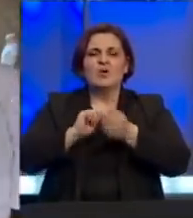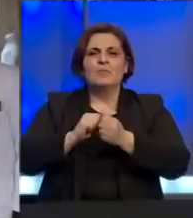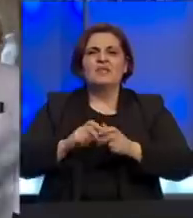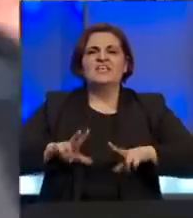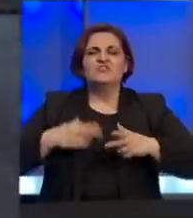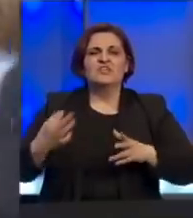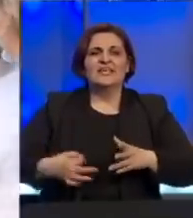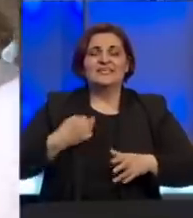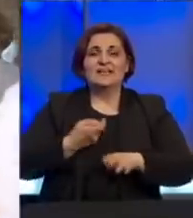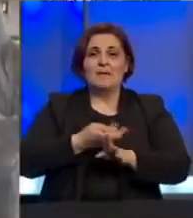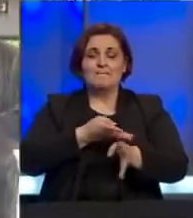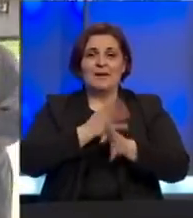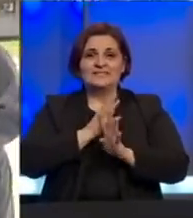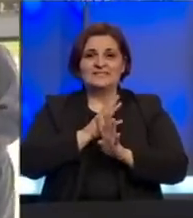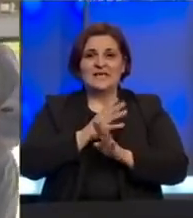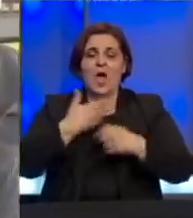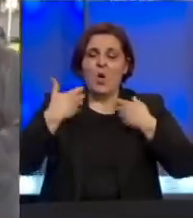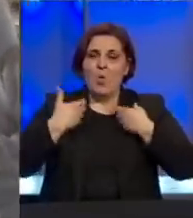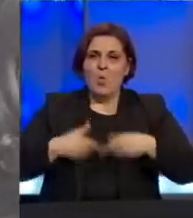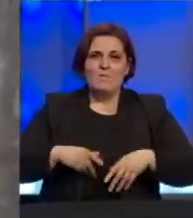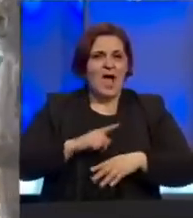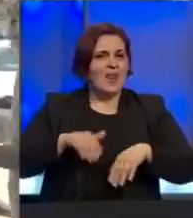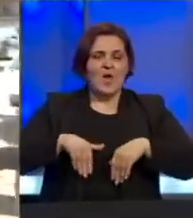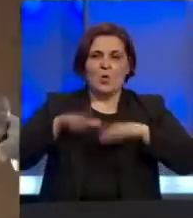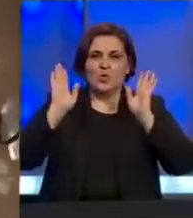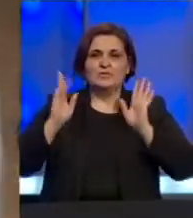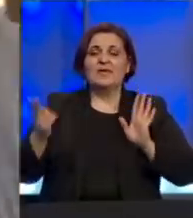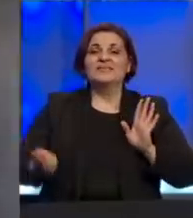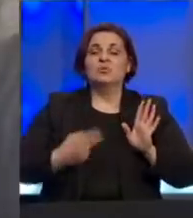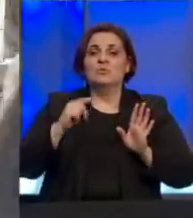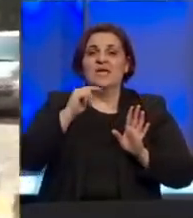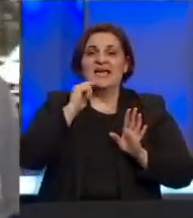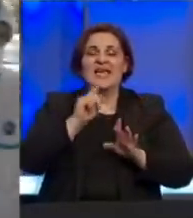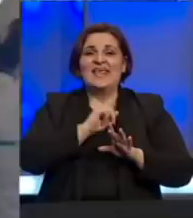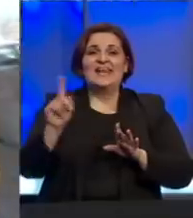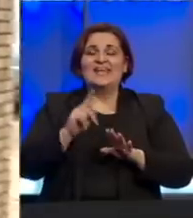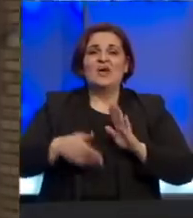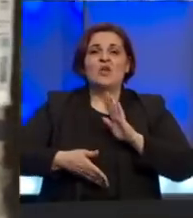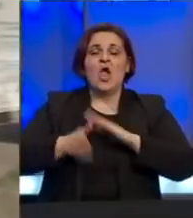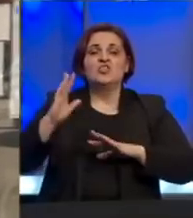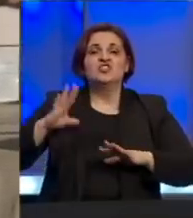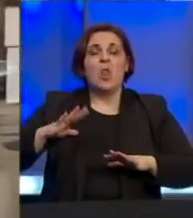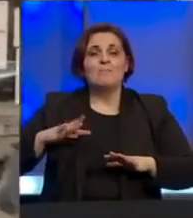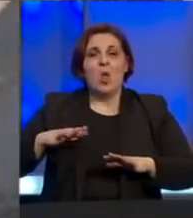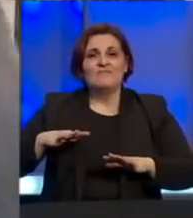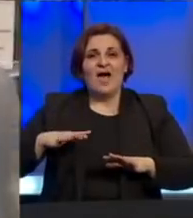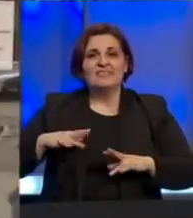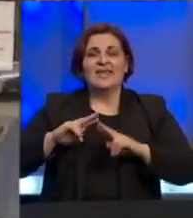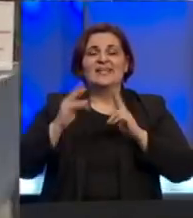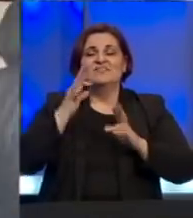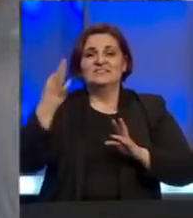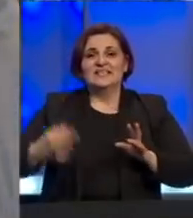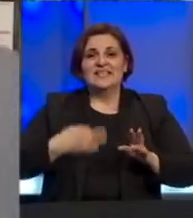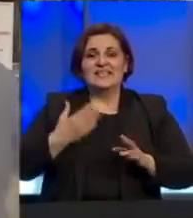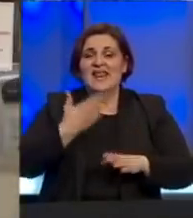živote i zdravlje pacijenata. Umorni su, ali ne posustaju. S ponosom naglašavaju da niko nije otišao na bolovanje. Na Svjetski dan